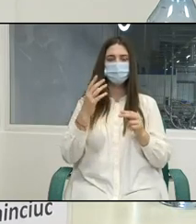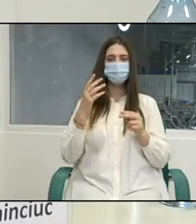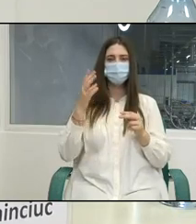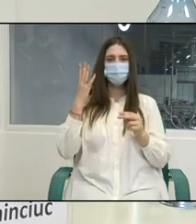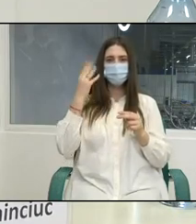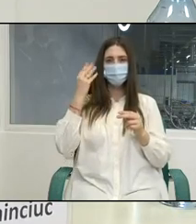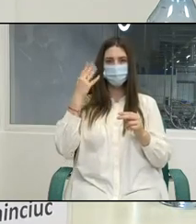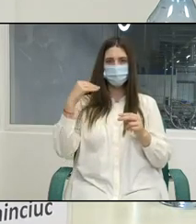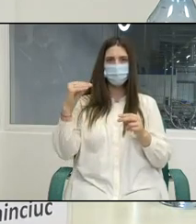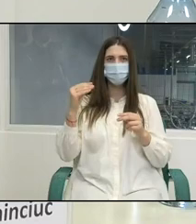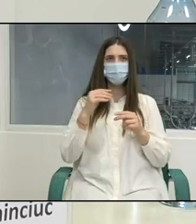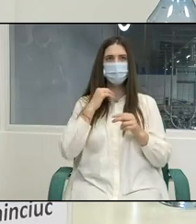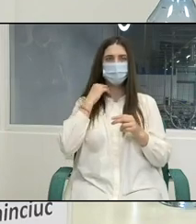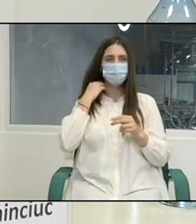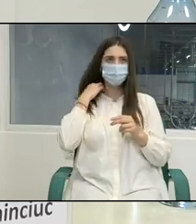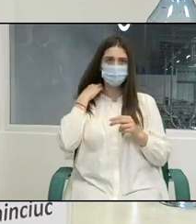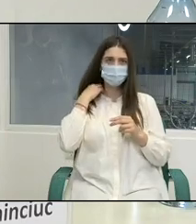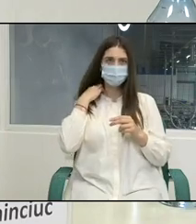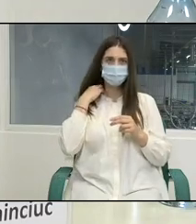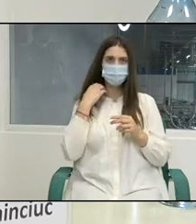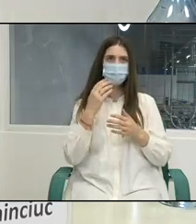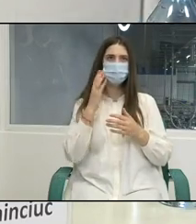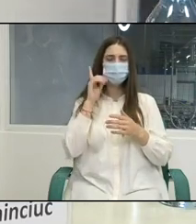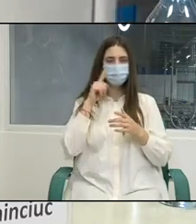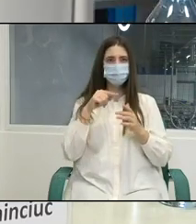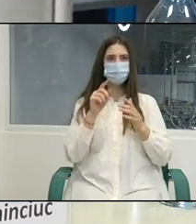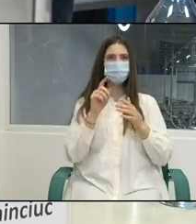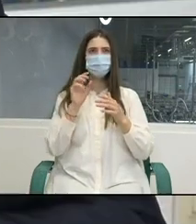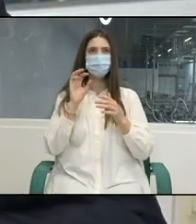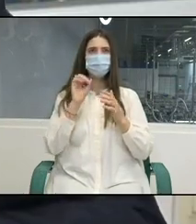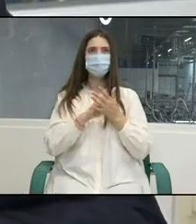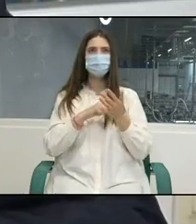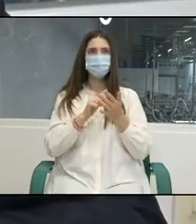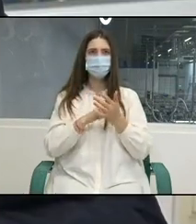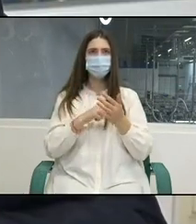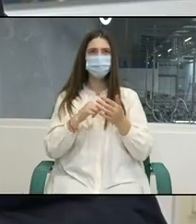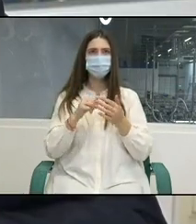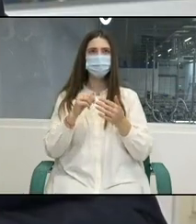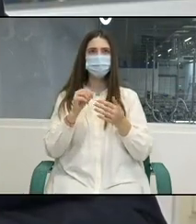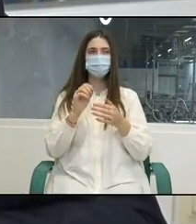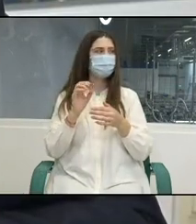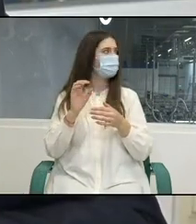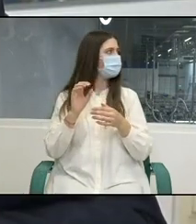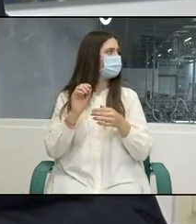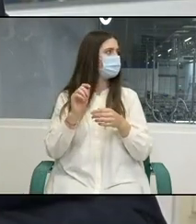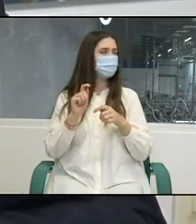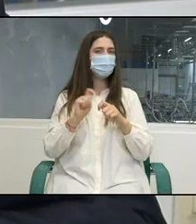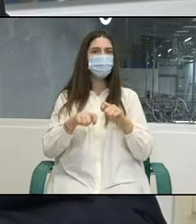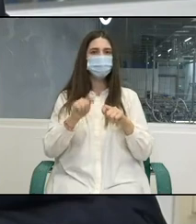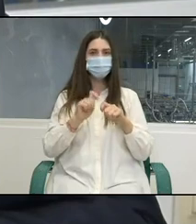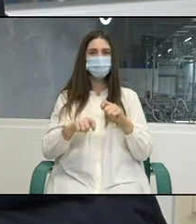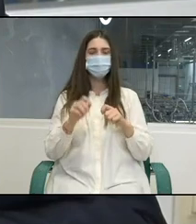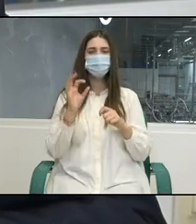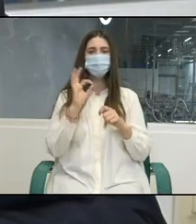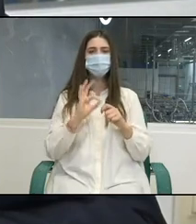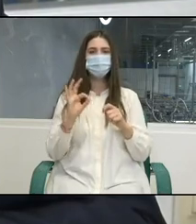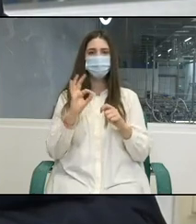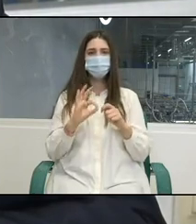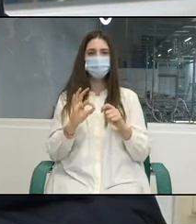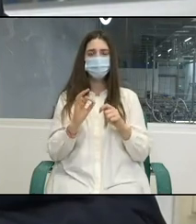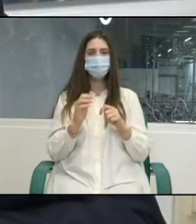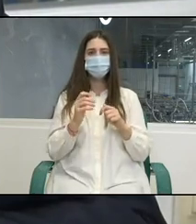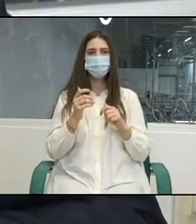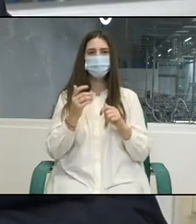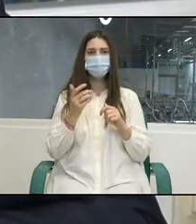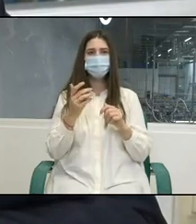și cercetarea accidentelor de muncă, urmează să fie realizat următorul pas ca inspectoratul de stat al muncii să fie scos de